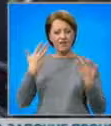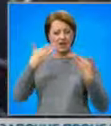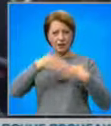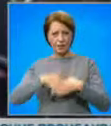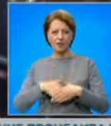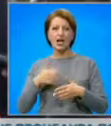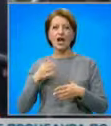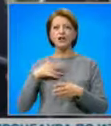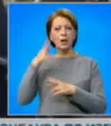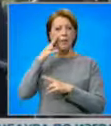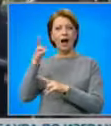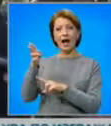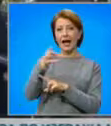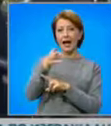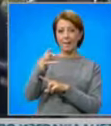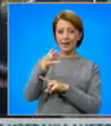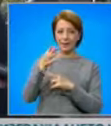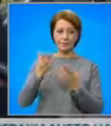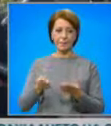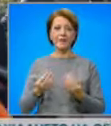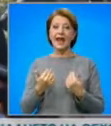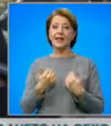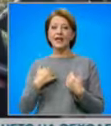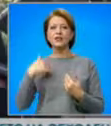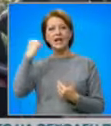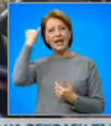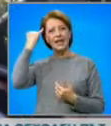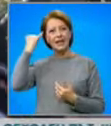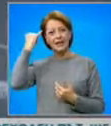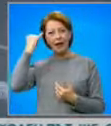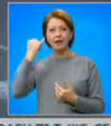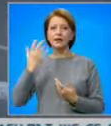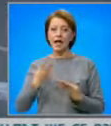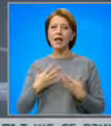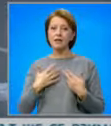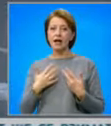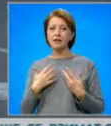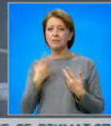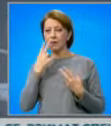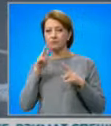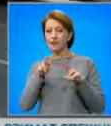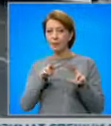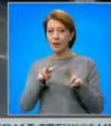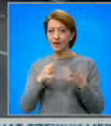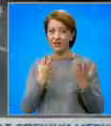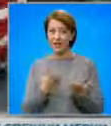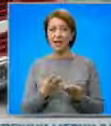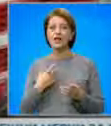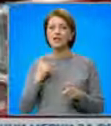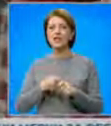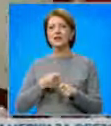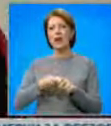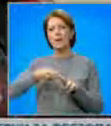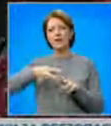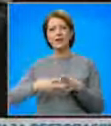мобилни камери в автомобилите. Нашата идея е да има превенция. Ще бъдат инсталирани